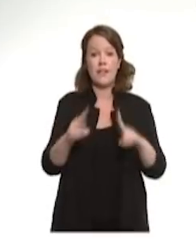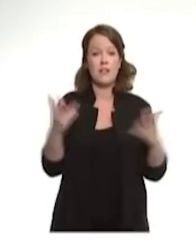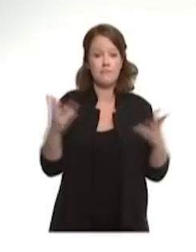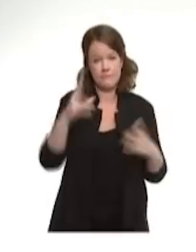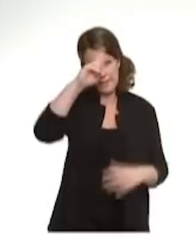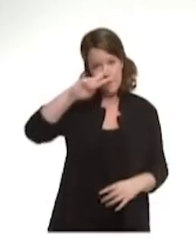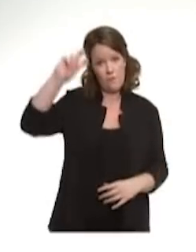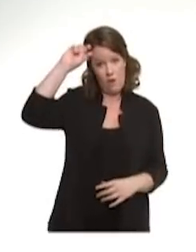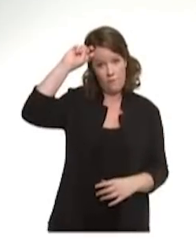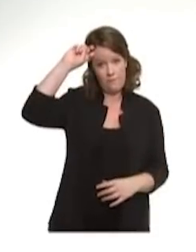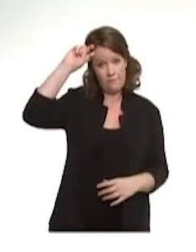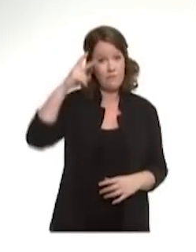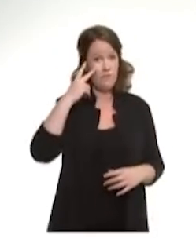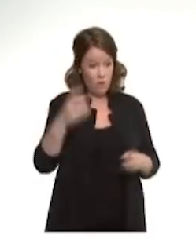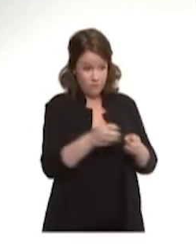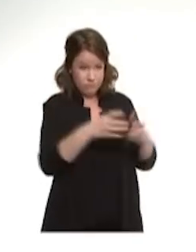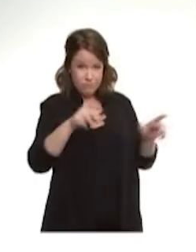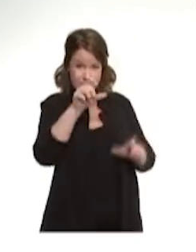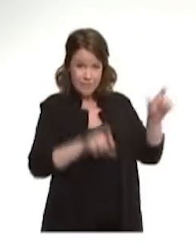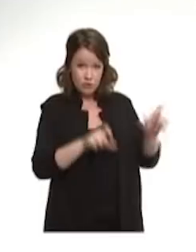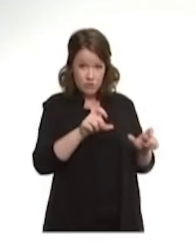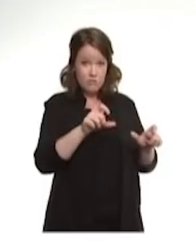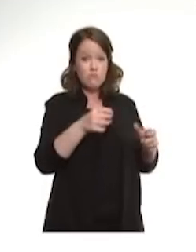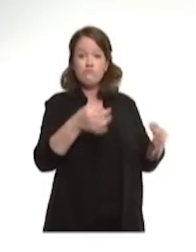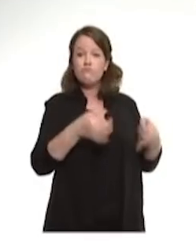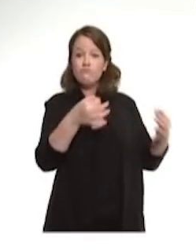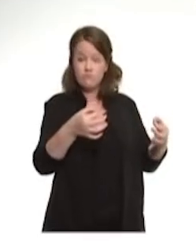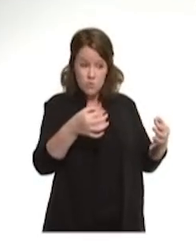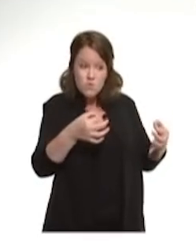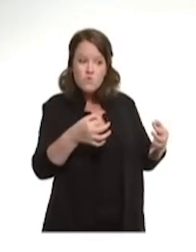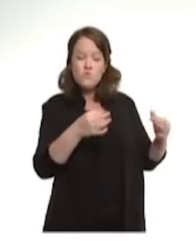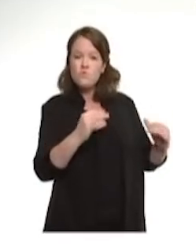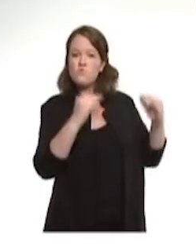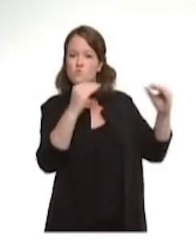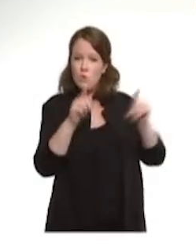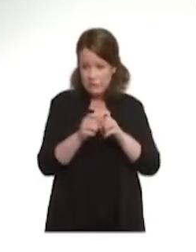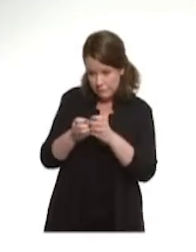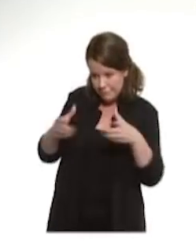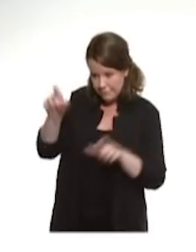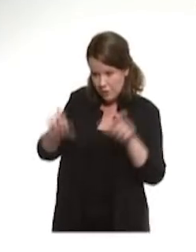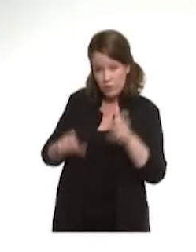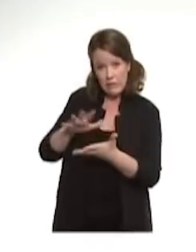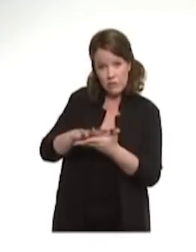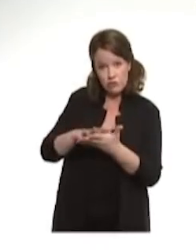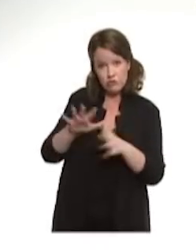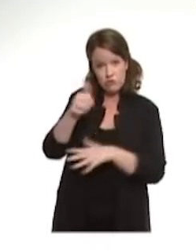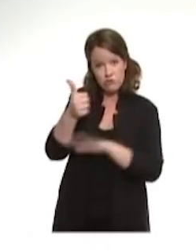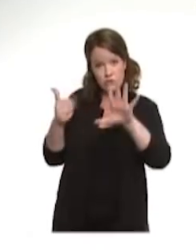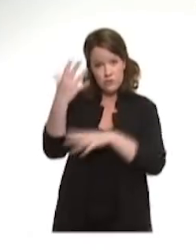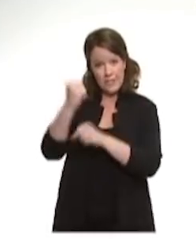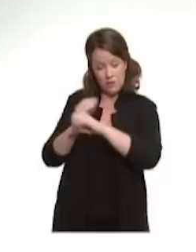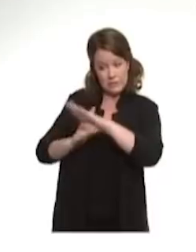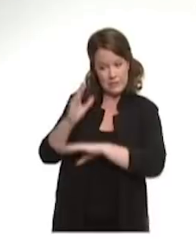une incidence en population vulnérable, qui justifie son classement en zone d'alerte renforcée pour ces deux métropoles.